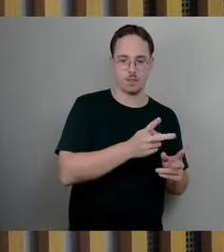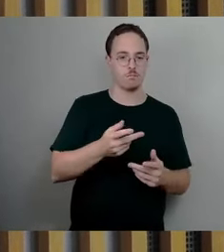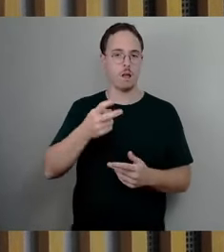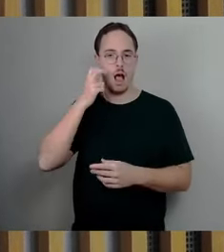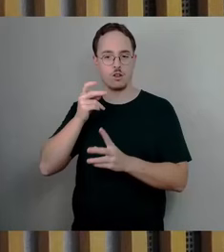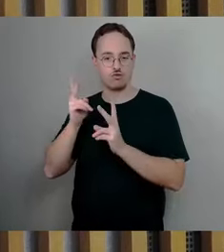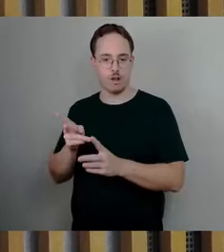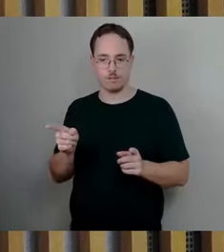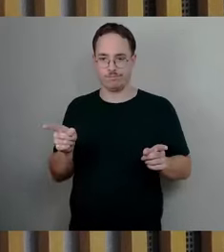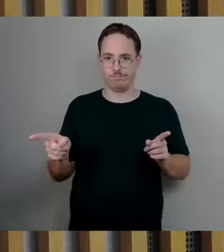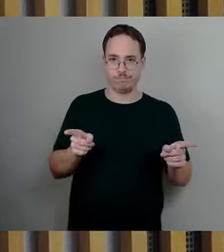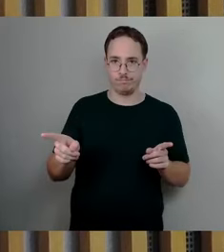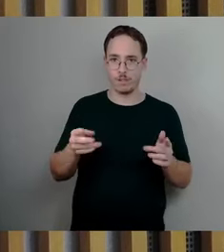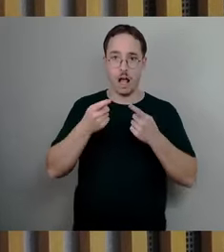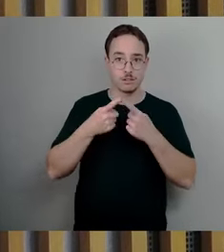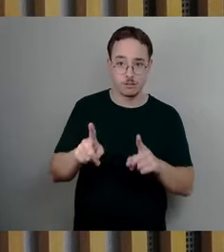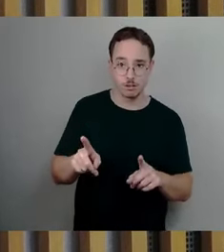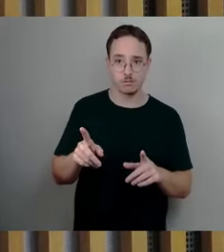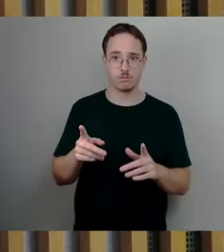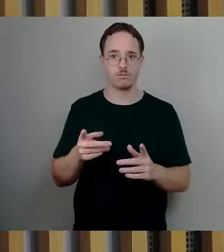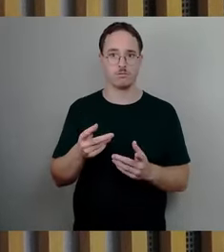als, weiß ich nicht, am blauen Wunder?